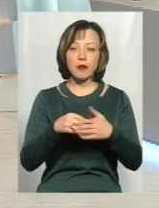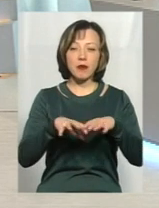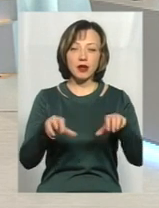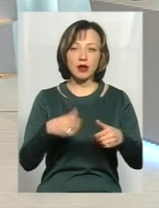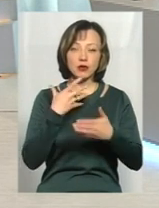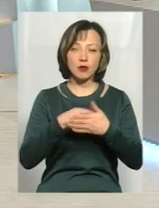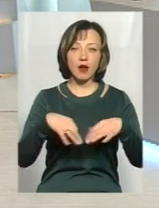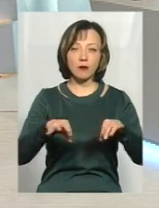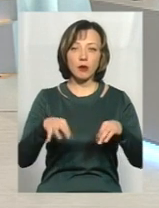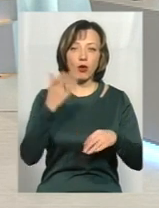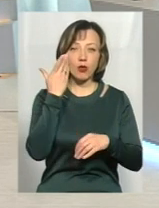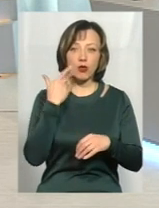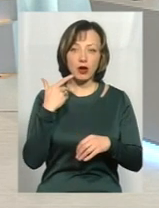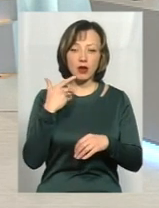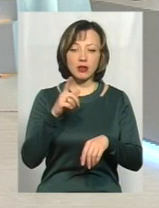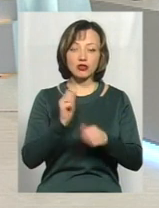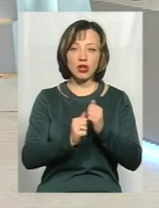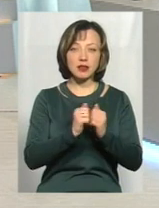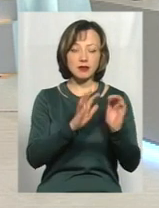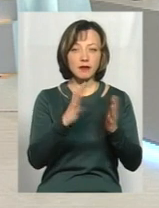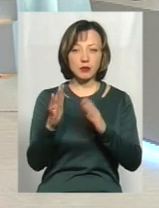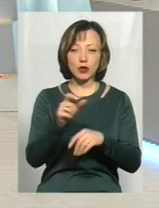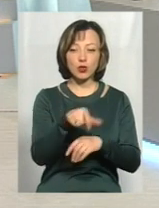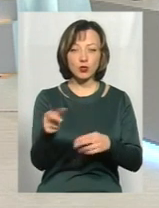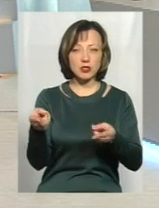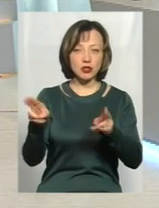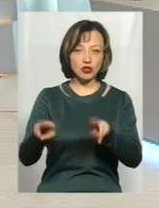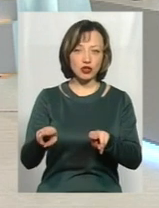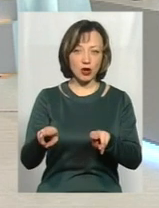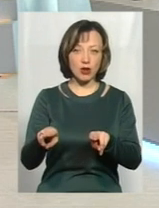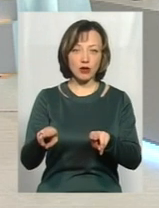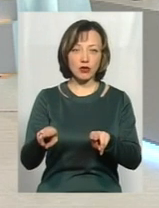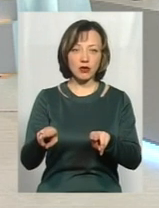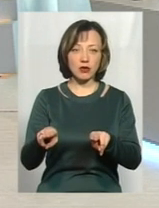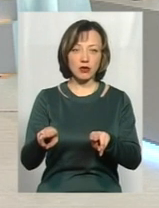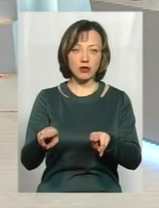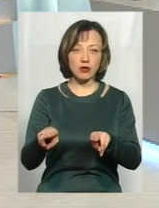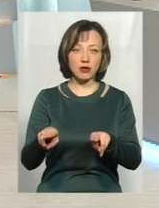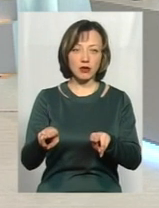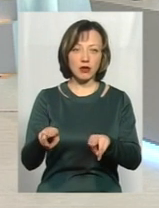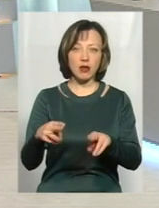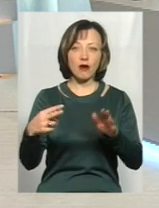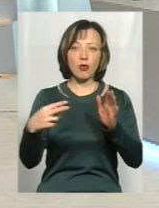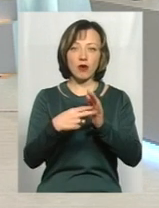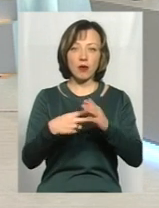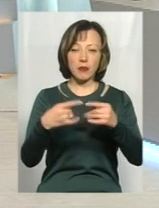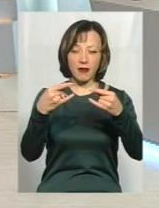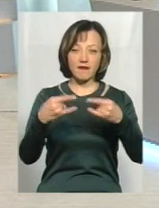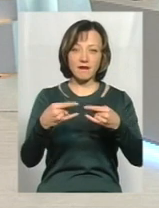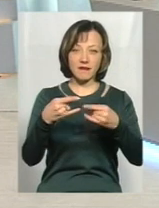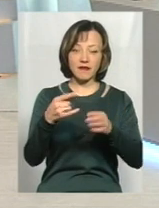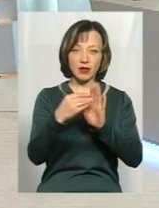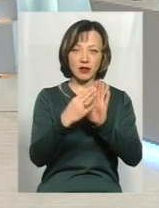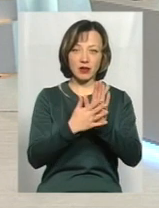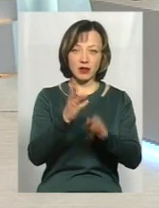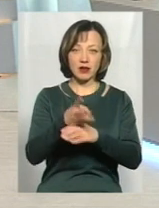автомобілів, коли неподинокі випадки, що люди залишають геть увімкнений там відеореєстратор, його видно зразу, що він